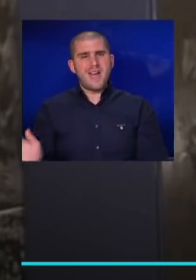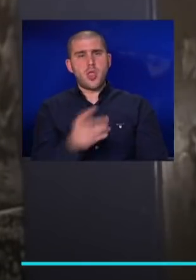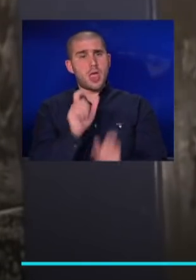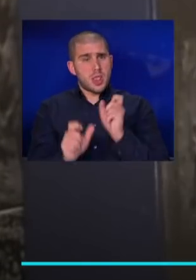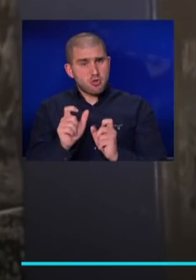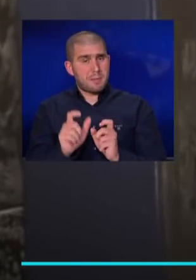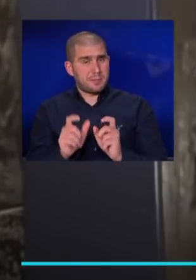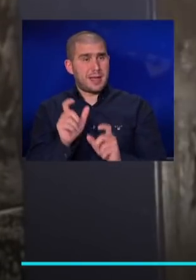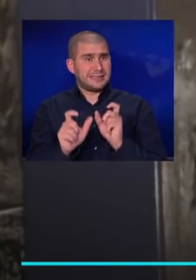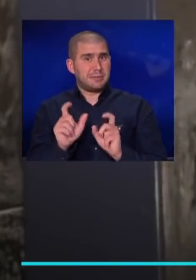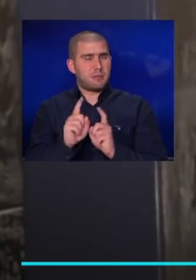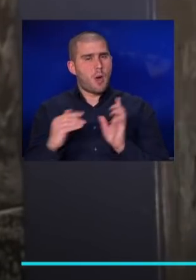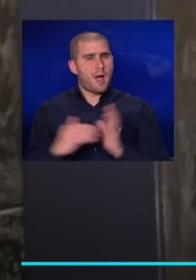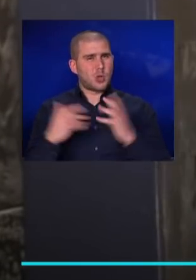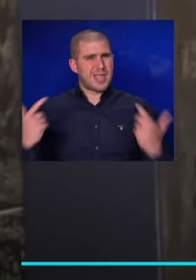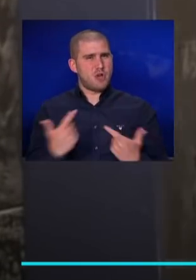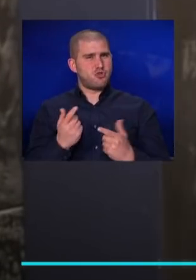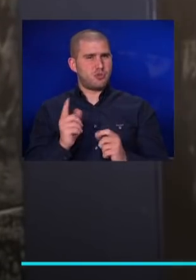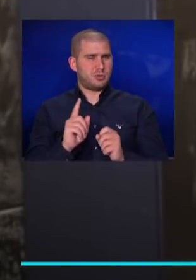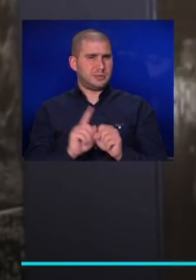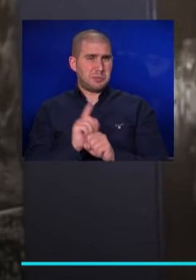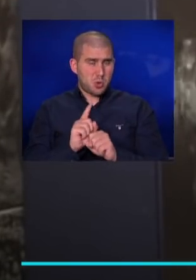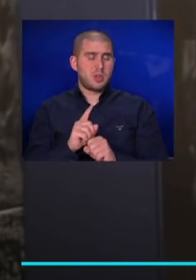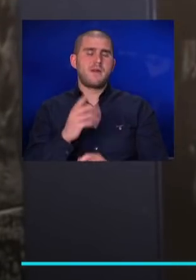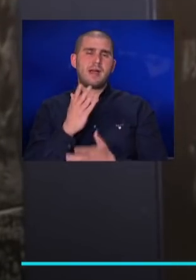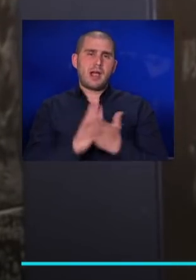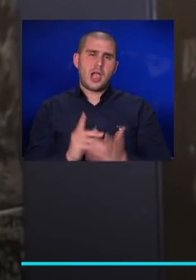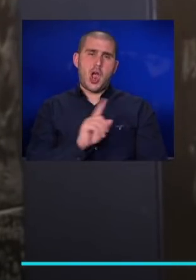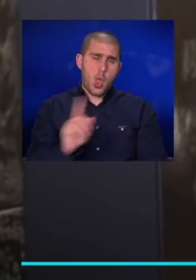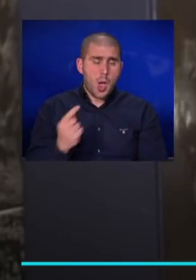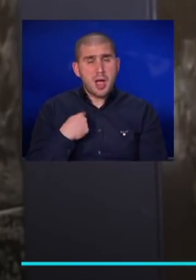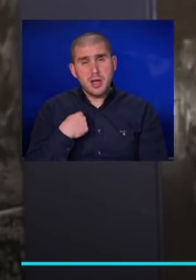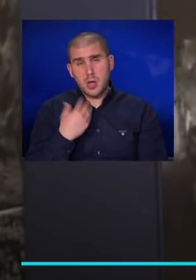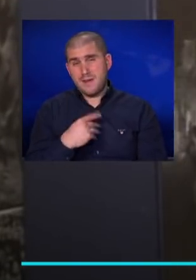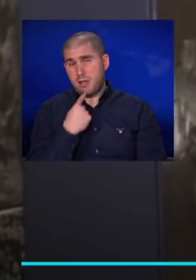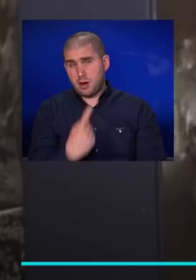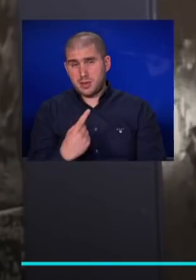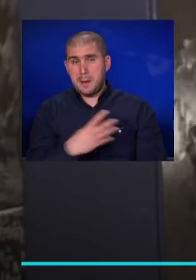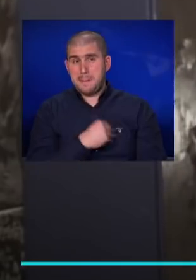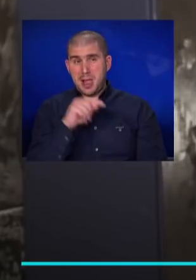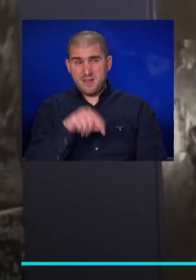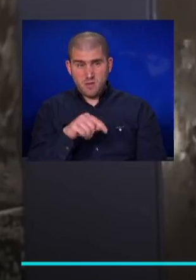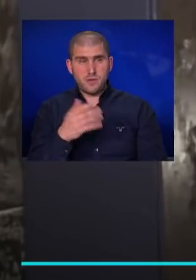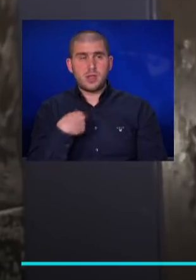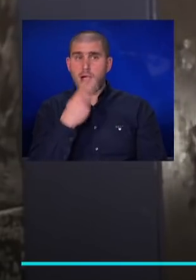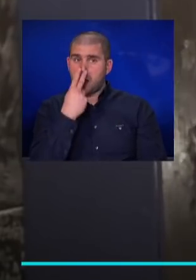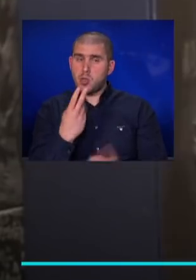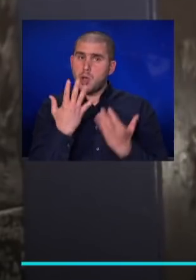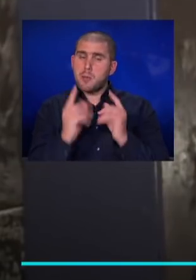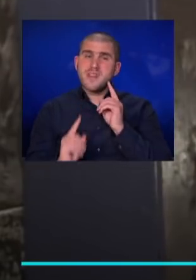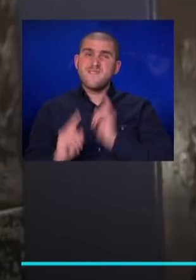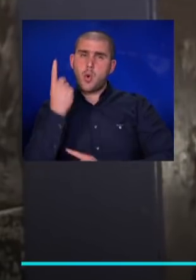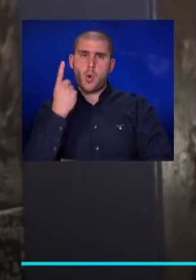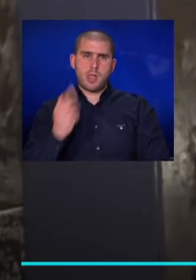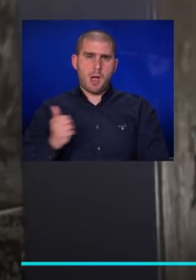אזרחים, בחסות הפסקות האש המקומיות, ובחלק לא. אני חייב לומר לך שהיום בלביב אנחנו ראינו כמויות גדולות מאוד